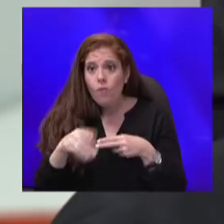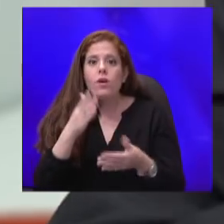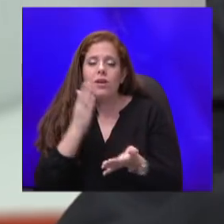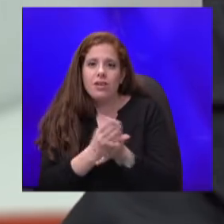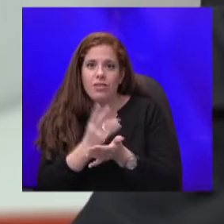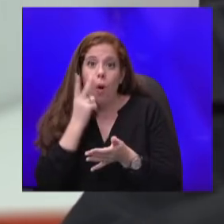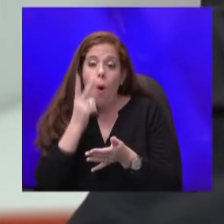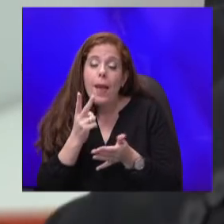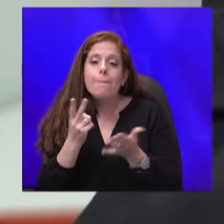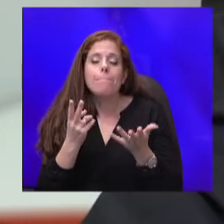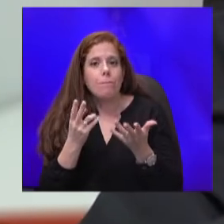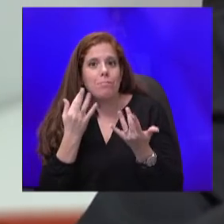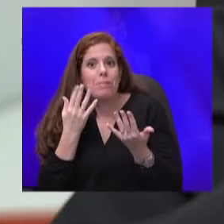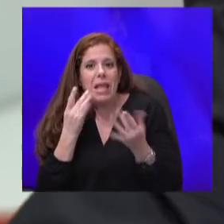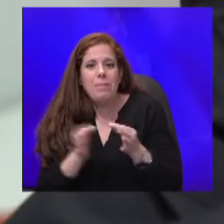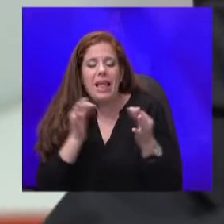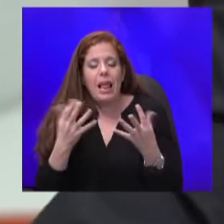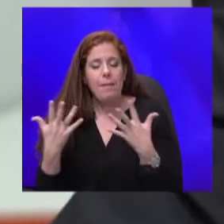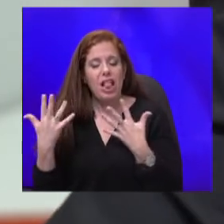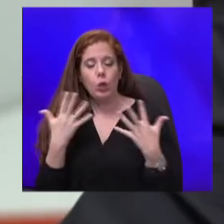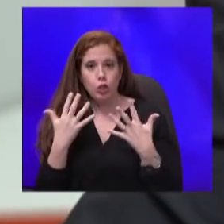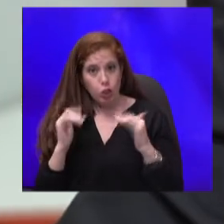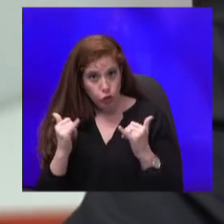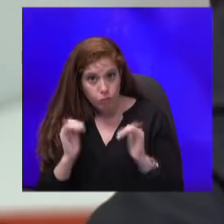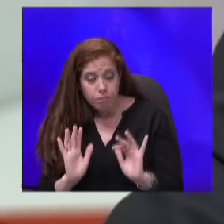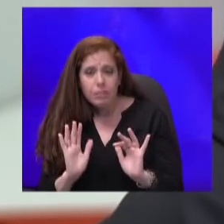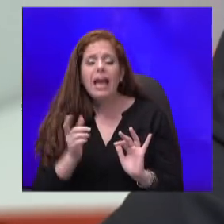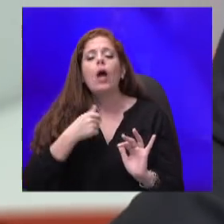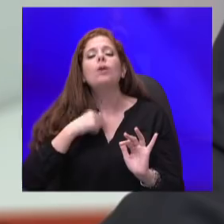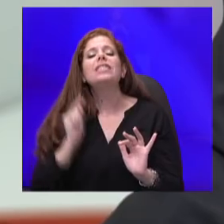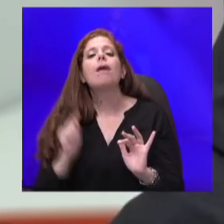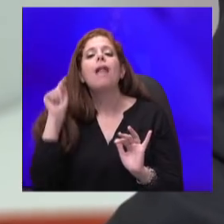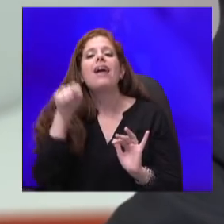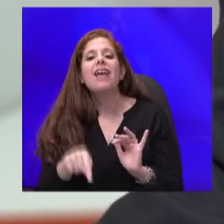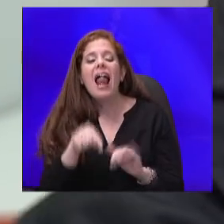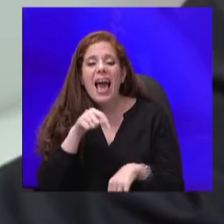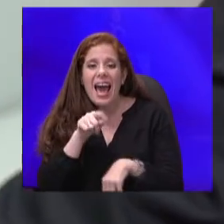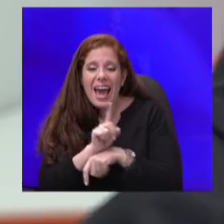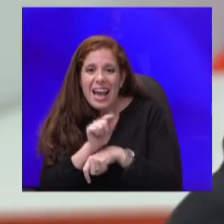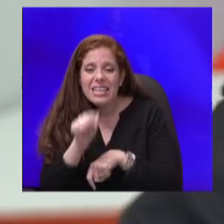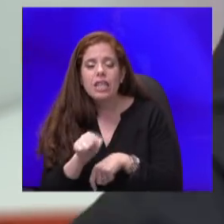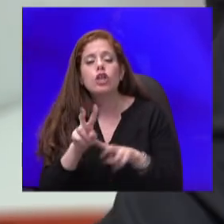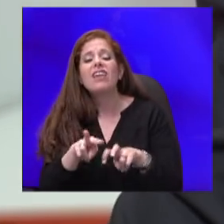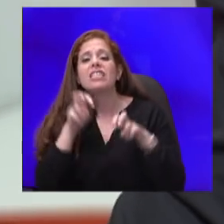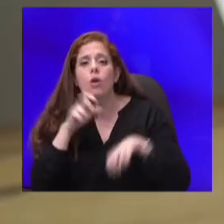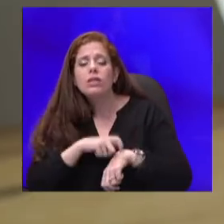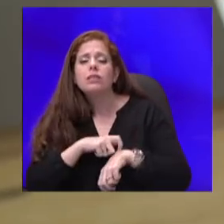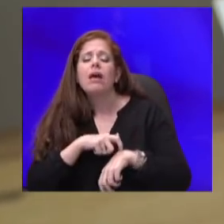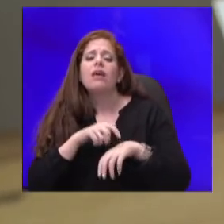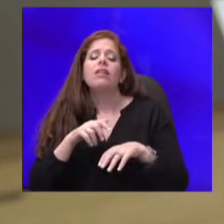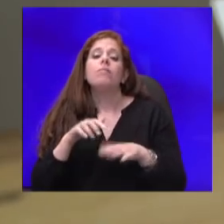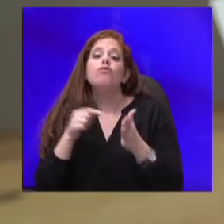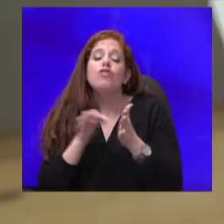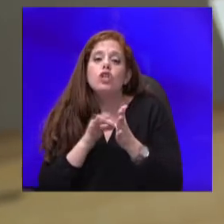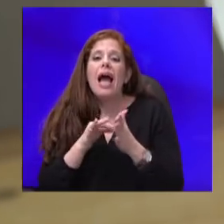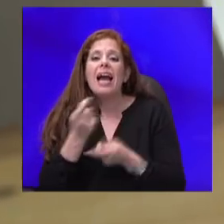אנחנו צריכים להגיע לרגע הזה כשניצלנו את הזמן והנחנו את כל התשתיות המתאימות בשביל שהכלכלה תוכל להמריא. אנחנו